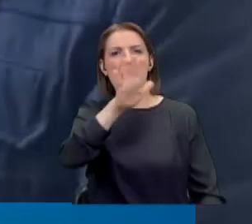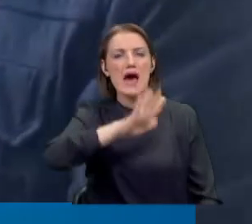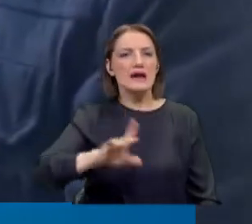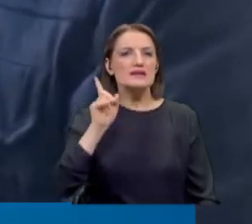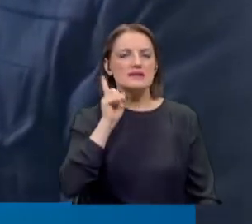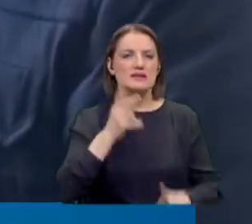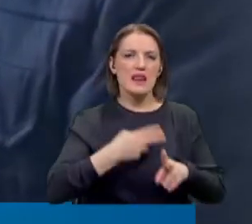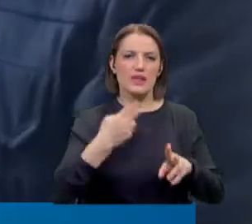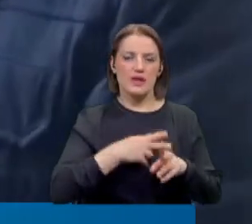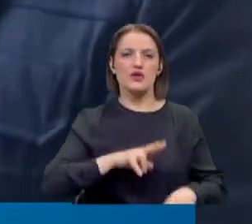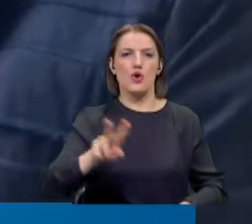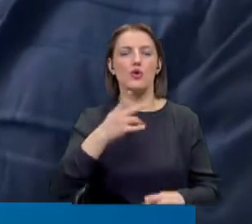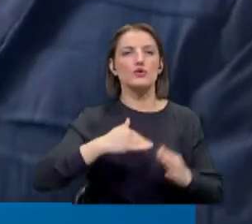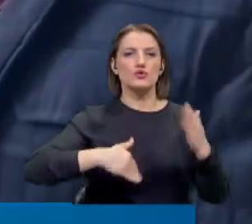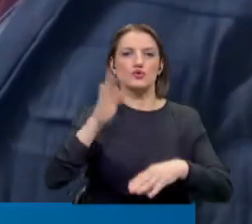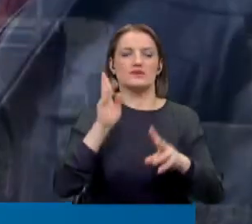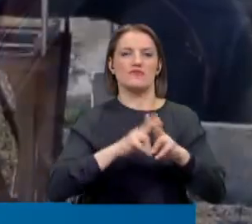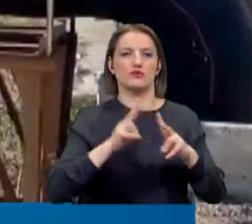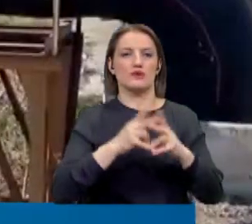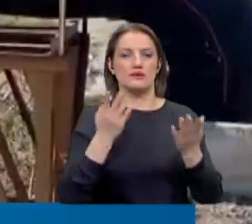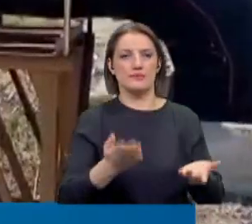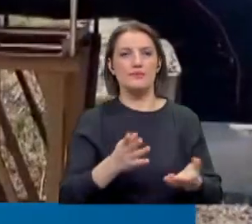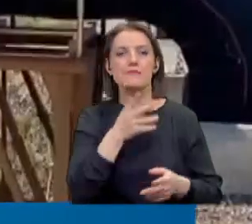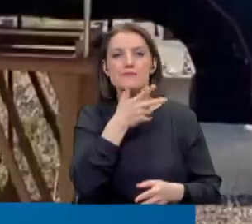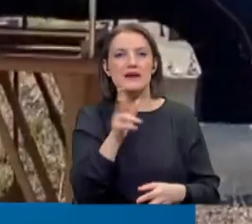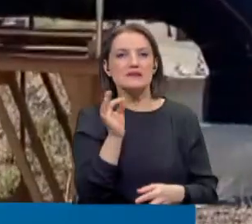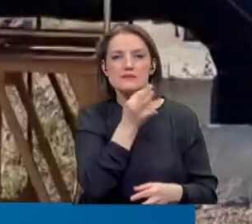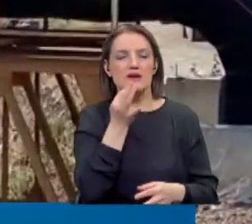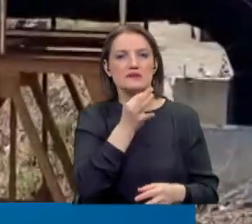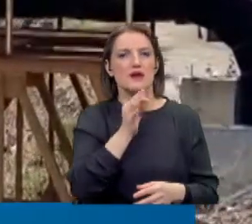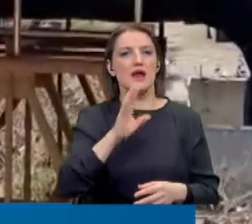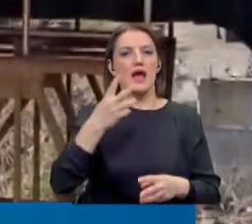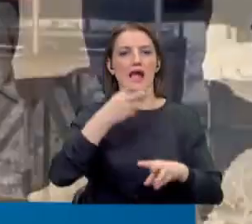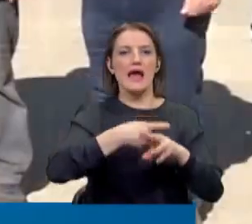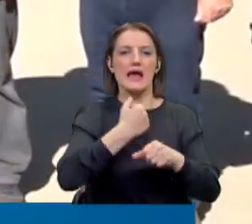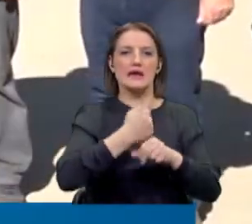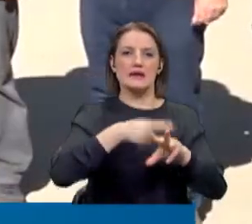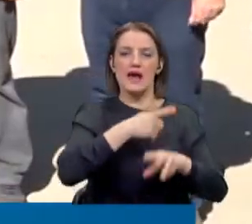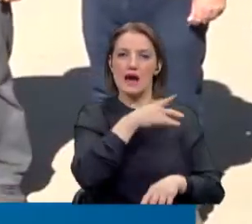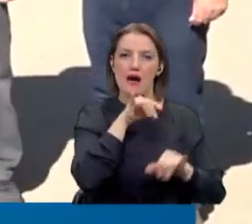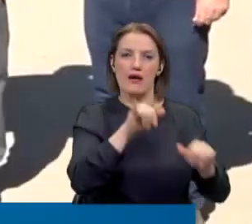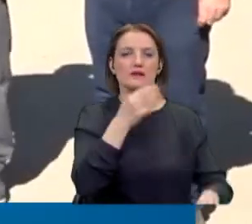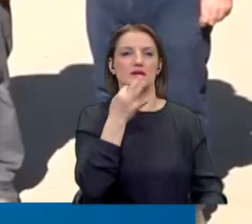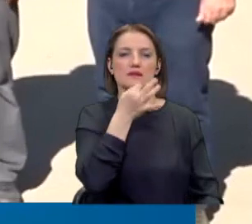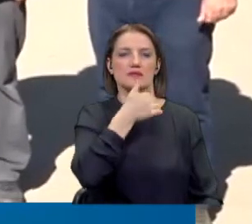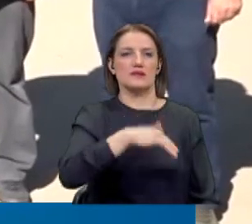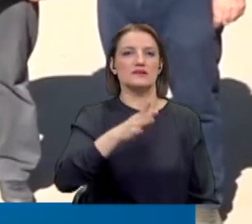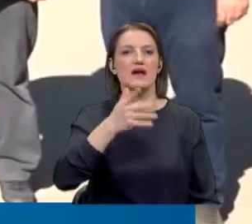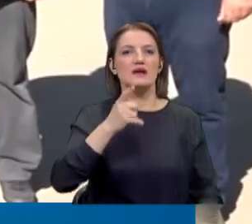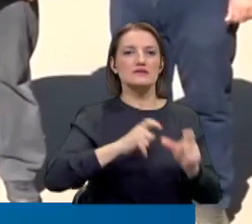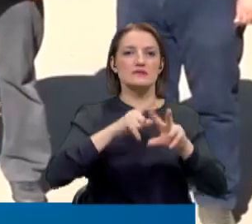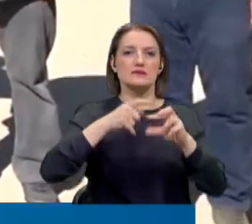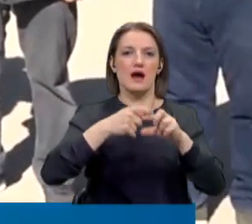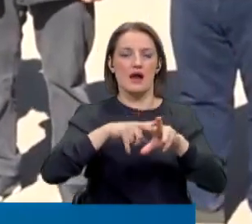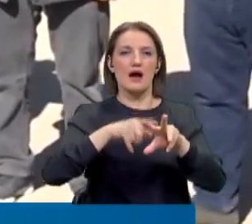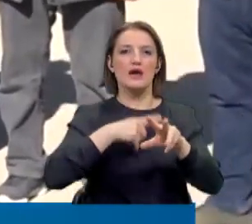denediği yol yüksek faturaya çıkıyor tüketicinin. Benzer sorun bir başka Ege ili Denizli'de de var. Sarayköy ilçesinde